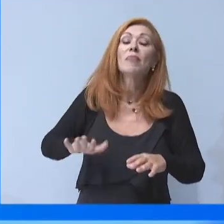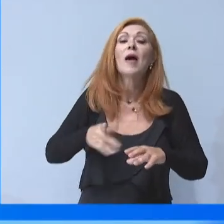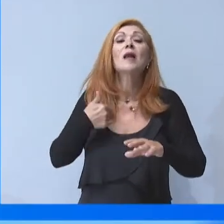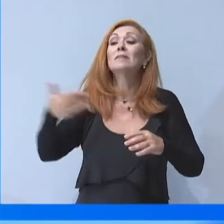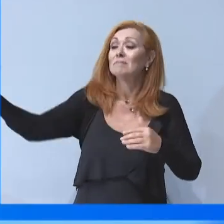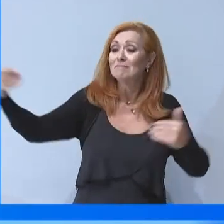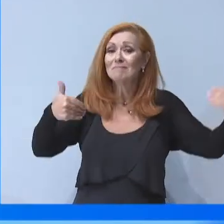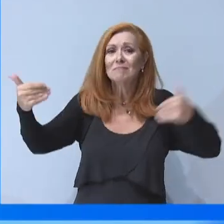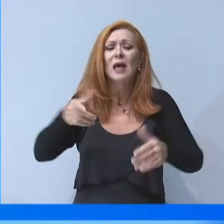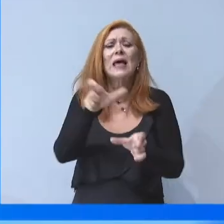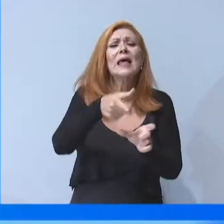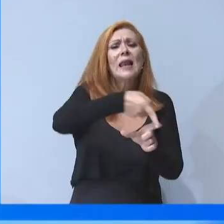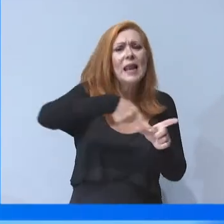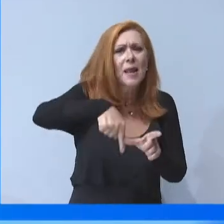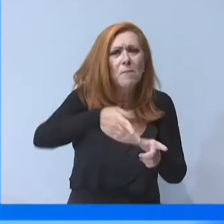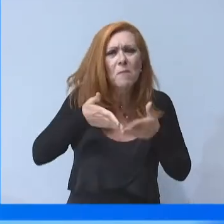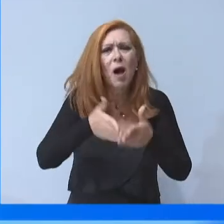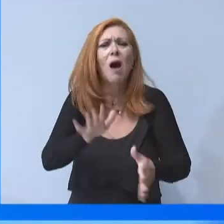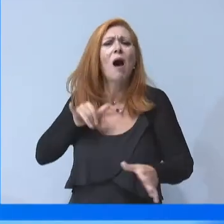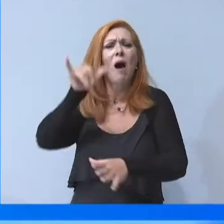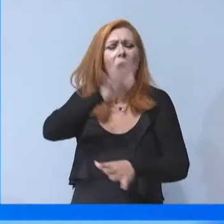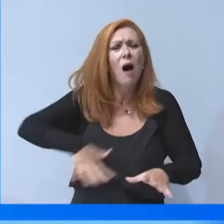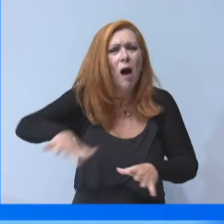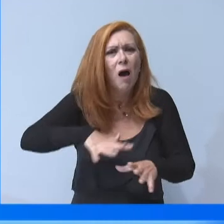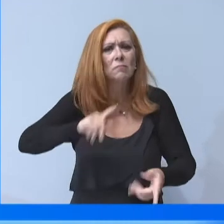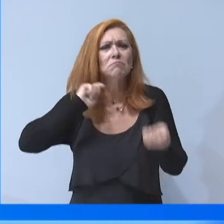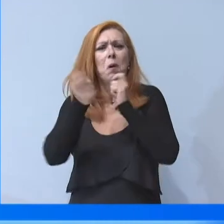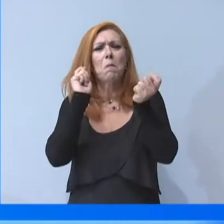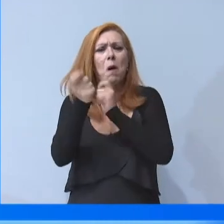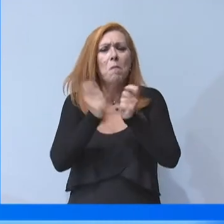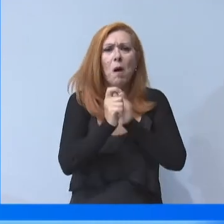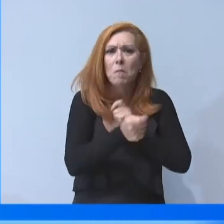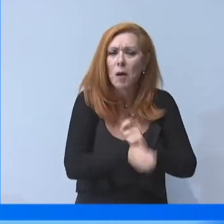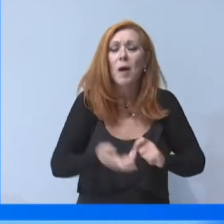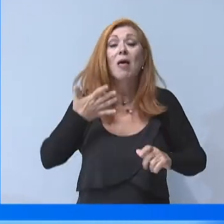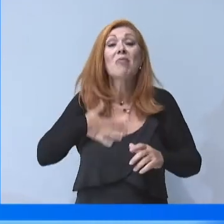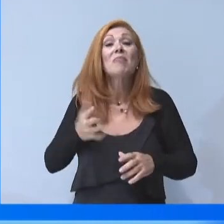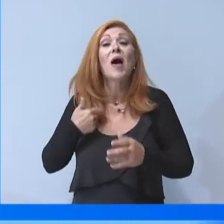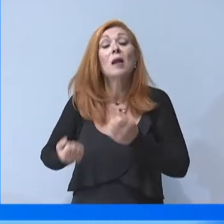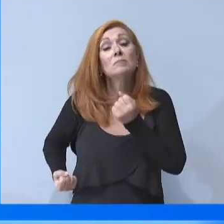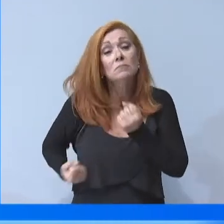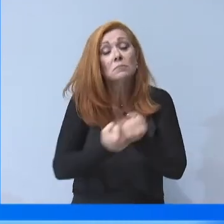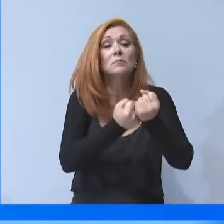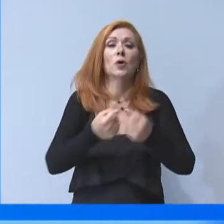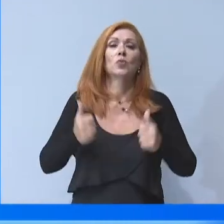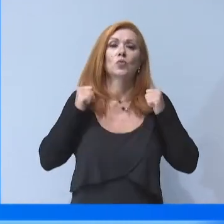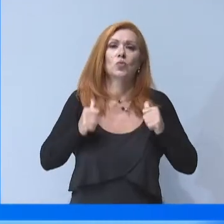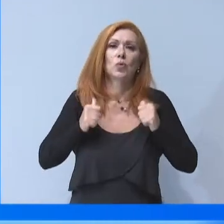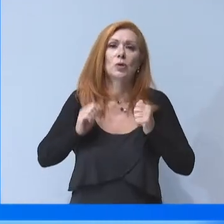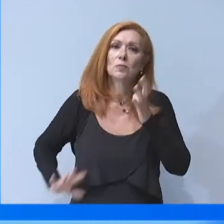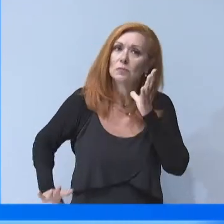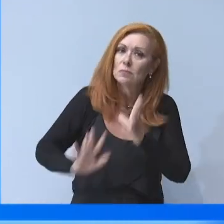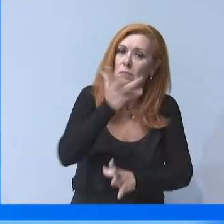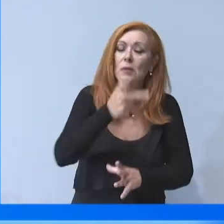εισόδου, τα λιμάνια, τα αεροδρόμια και τους οδικούς άξονες, τοπικές παρεμβάσεις για τη στήριξη του τουρισμού και της αγροτικής ανάπτυξης, ανάδειξη